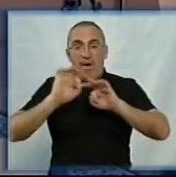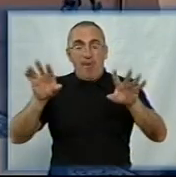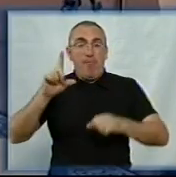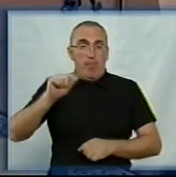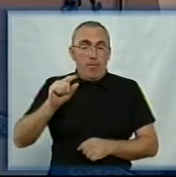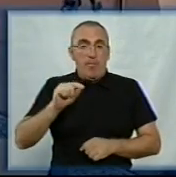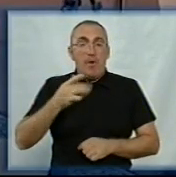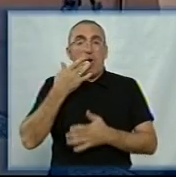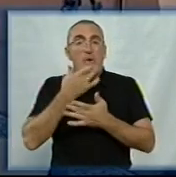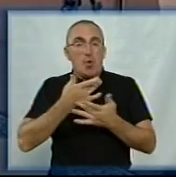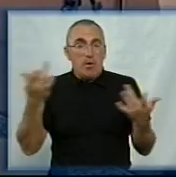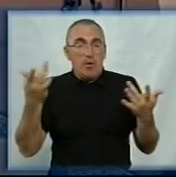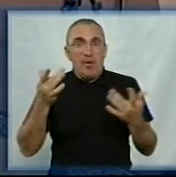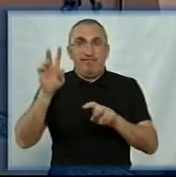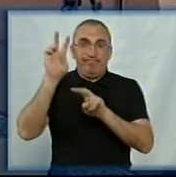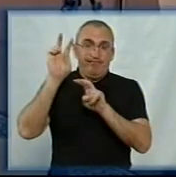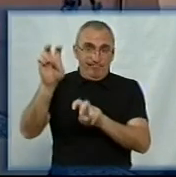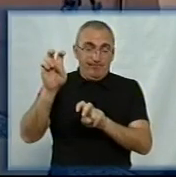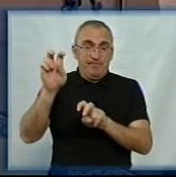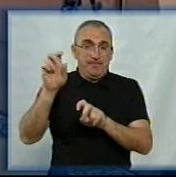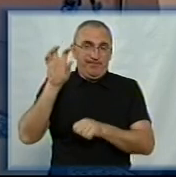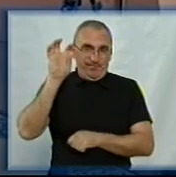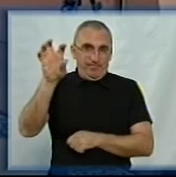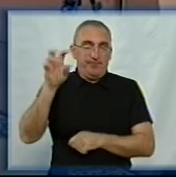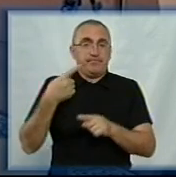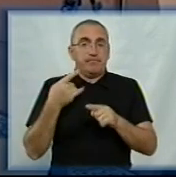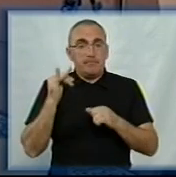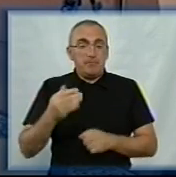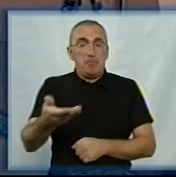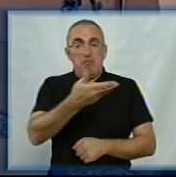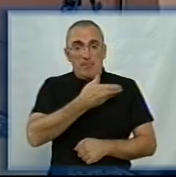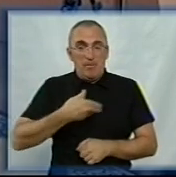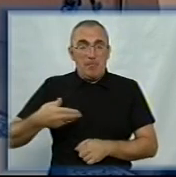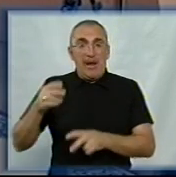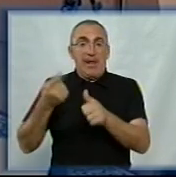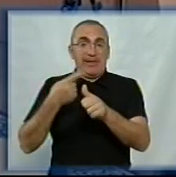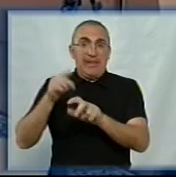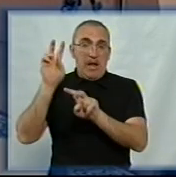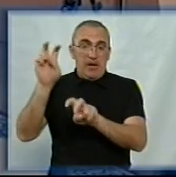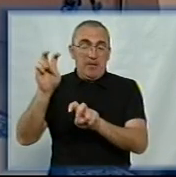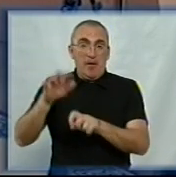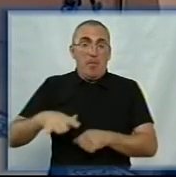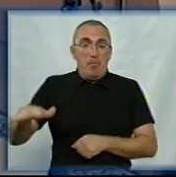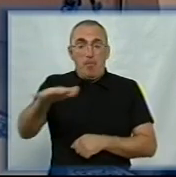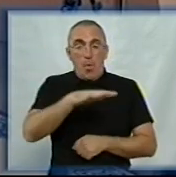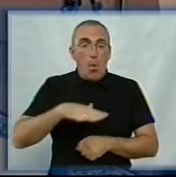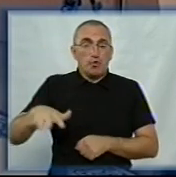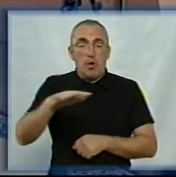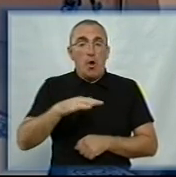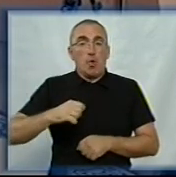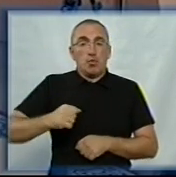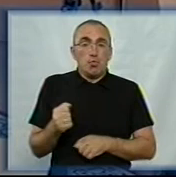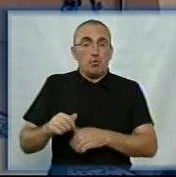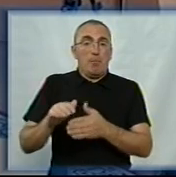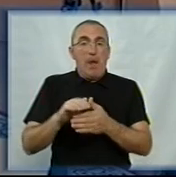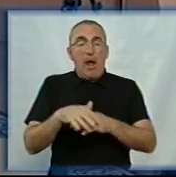радянська символіка і ми назву площі Дружби народів не